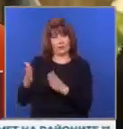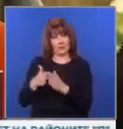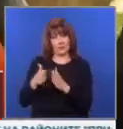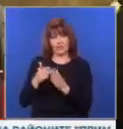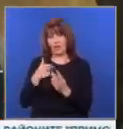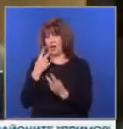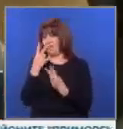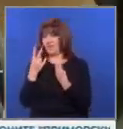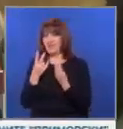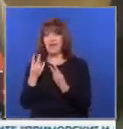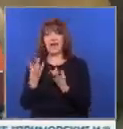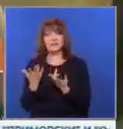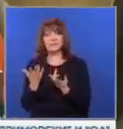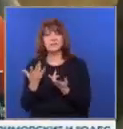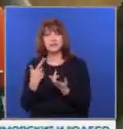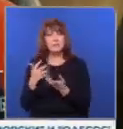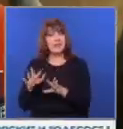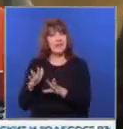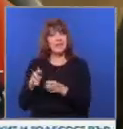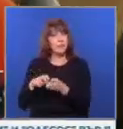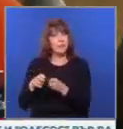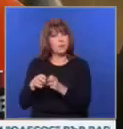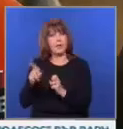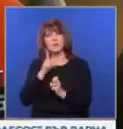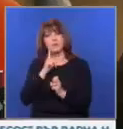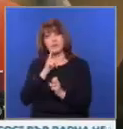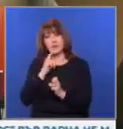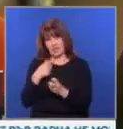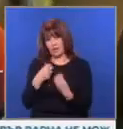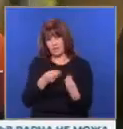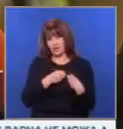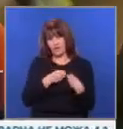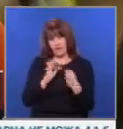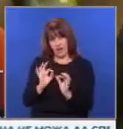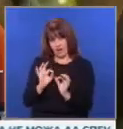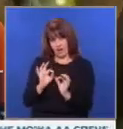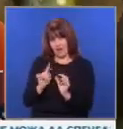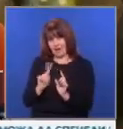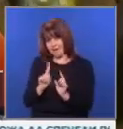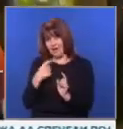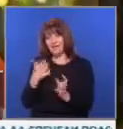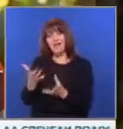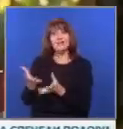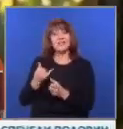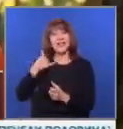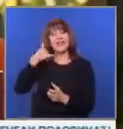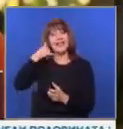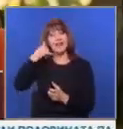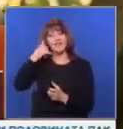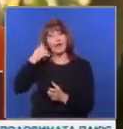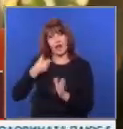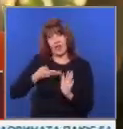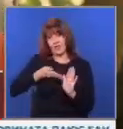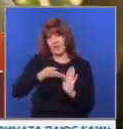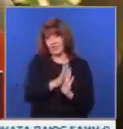видех там, че има нещо с другом момче и исках да се уверя да ми е истина. Зех телефона им, тръгнах да се качвам в